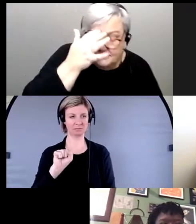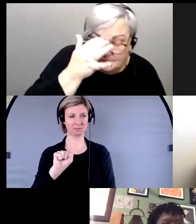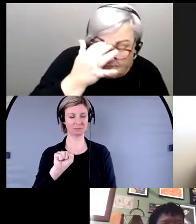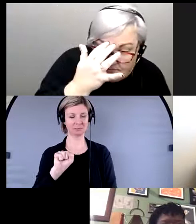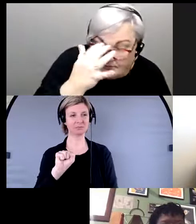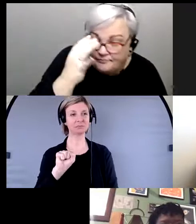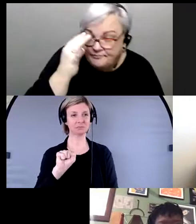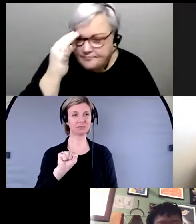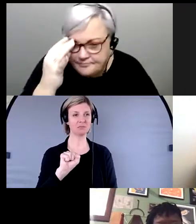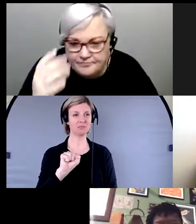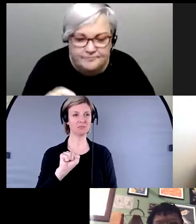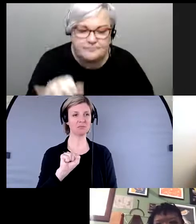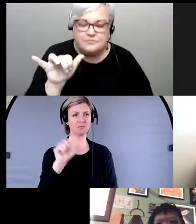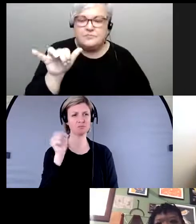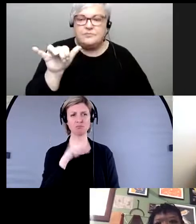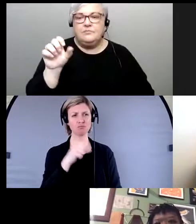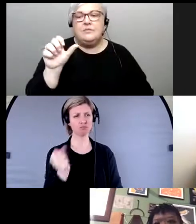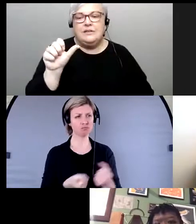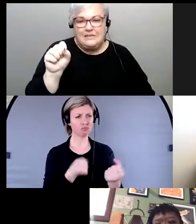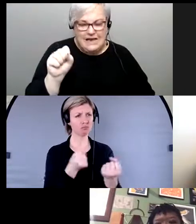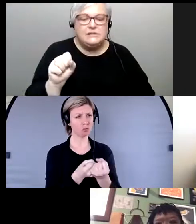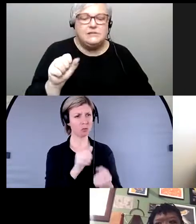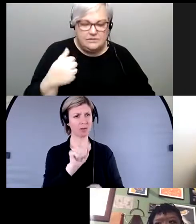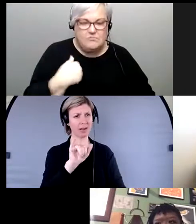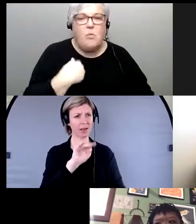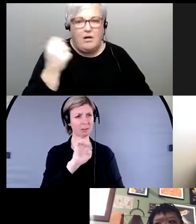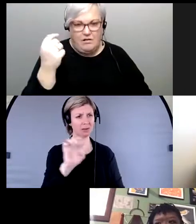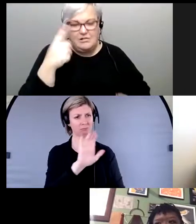oui rapidement je dirais oui je suis d'accord avec ce qu'Amy a dit